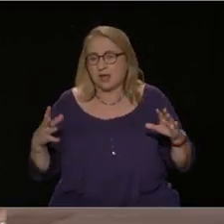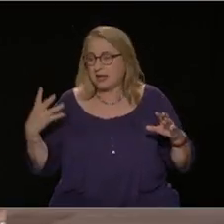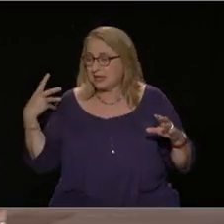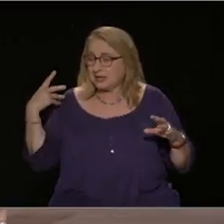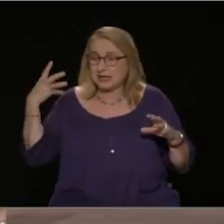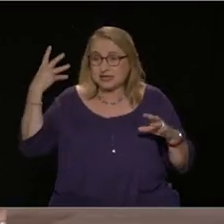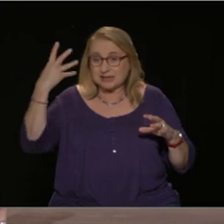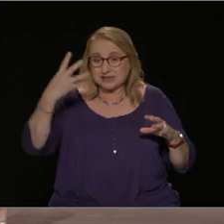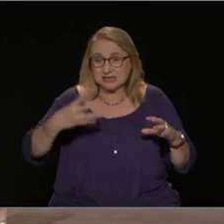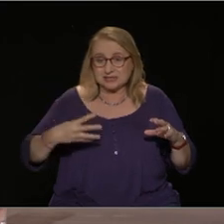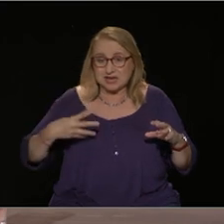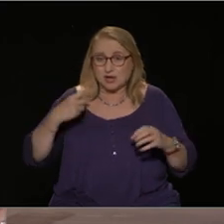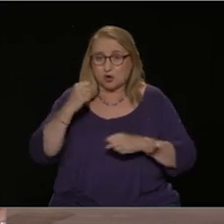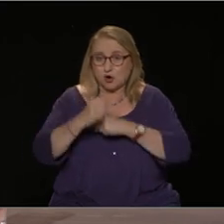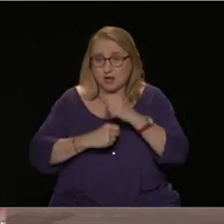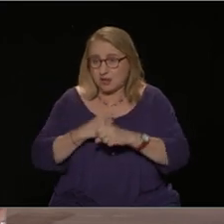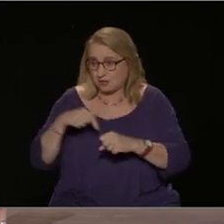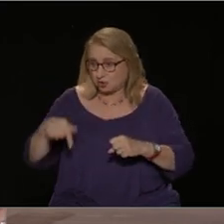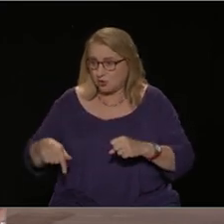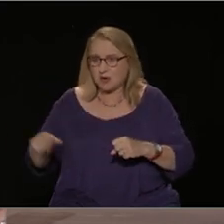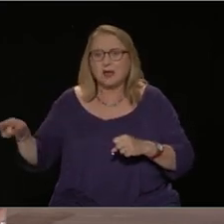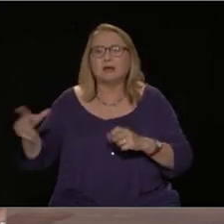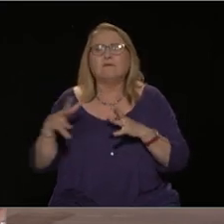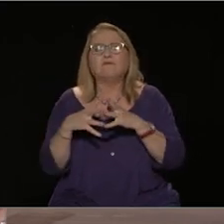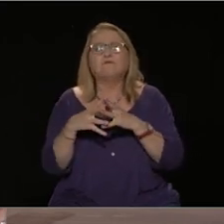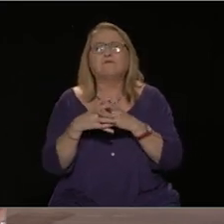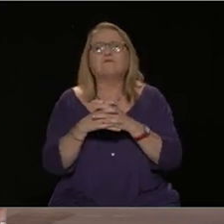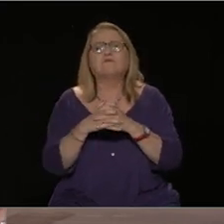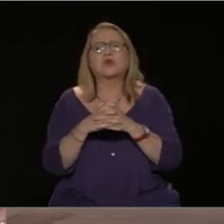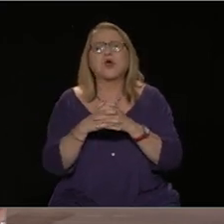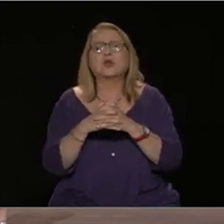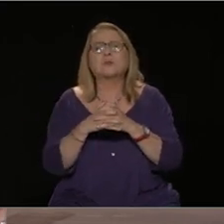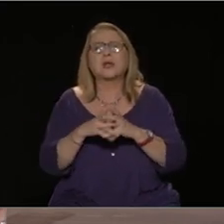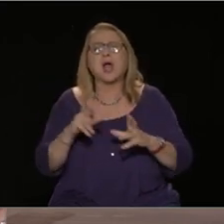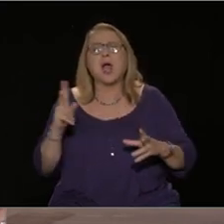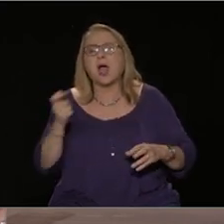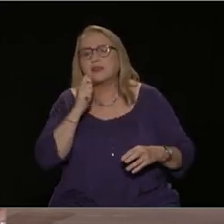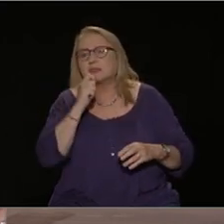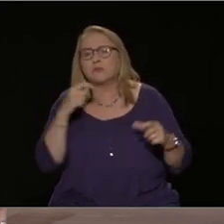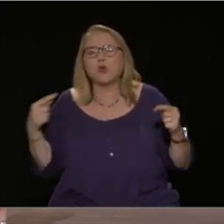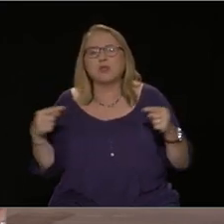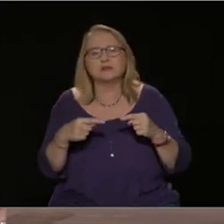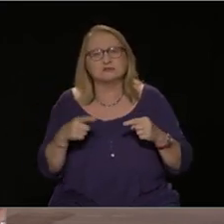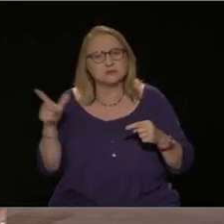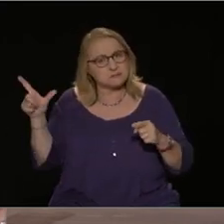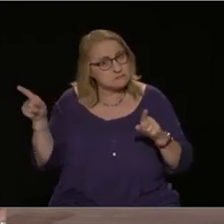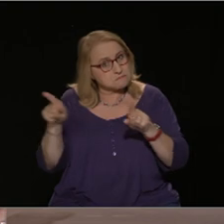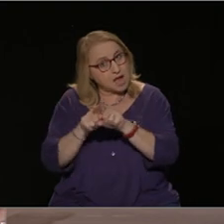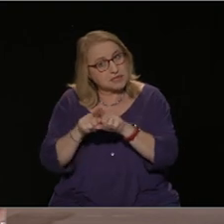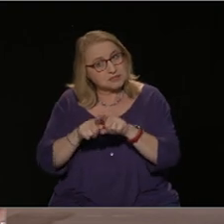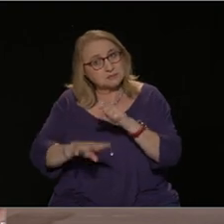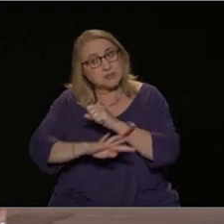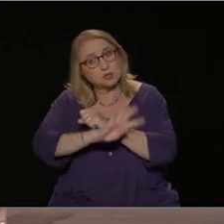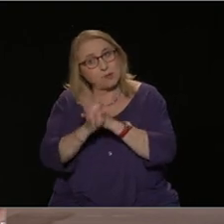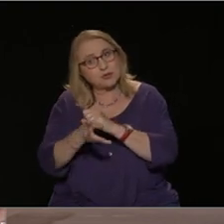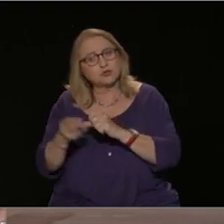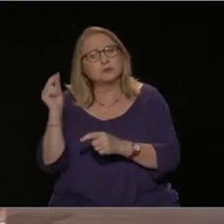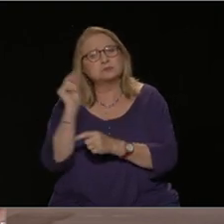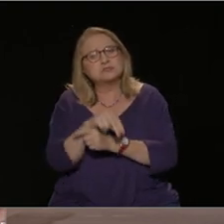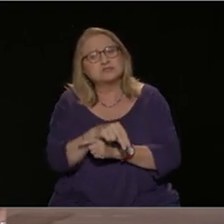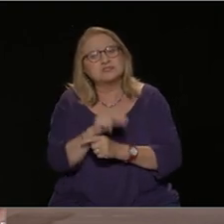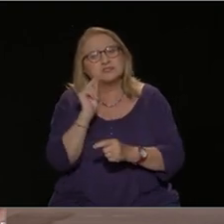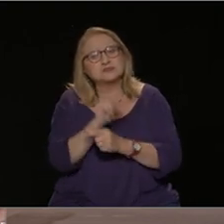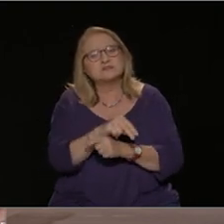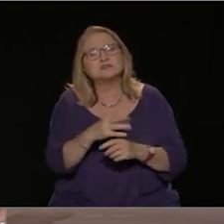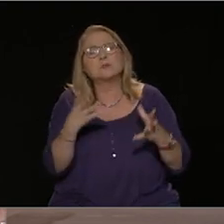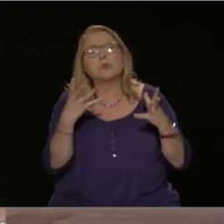αντιπολίτευση είναι γνωστό ότι ψήφισε δεκάδες μέτρα μαζί βέβαια και με το ΠΑΣΟΚ της Νέας